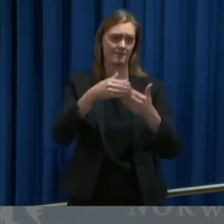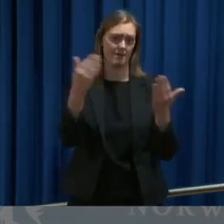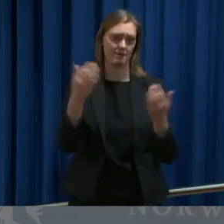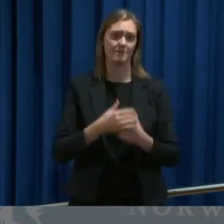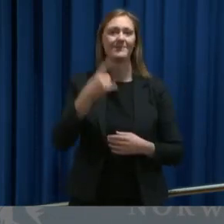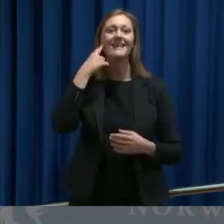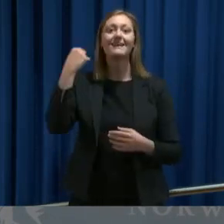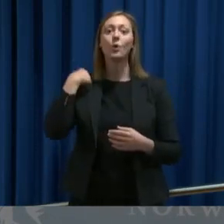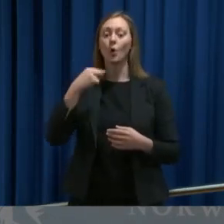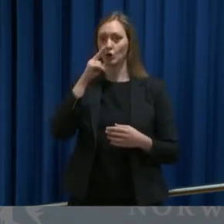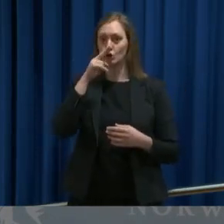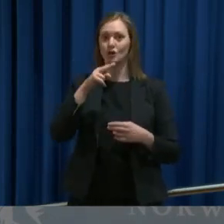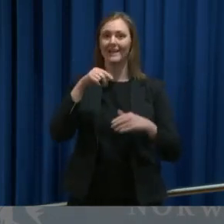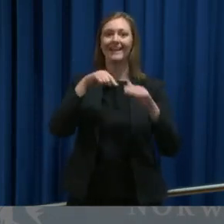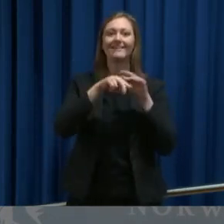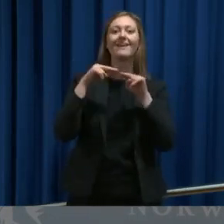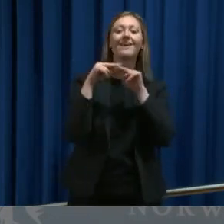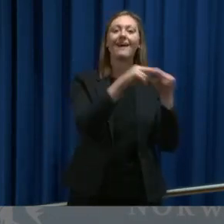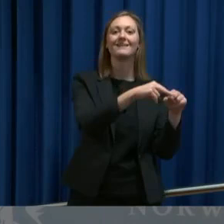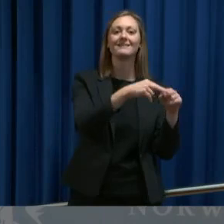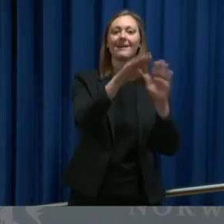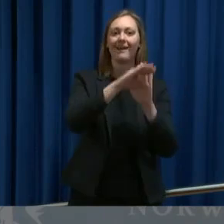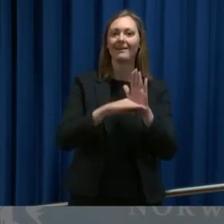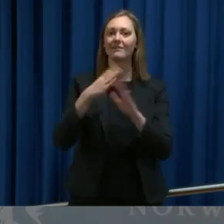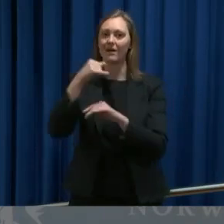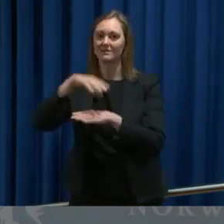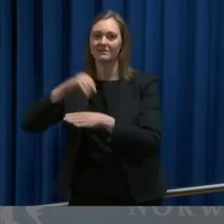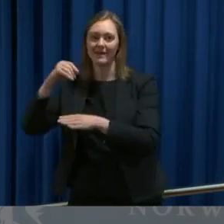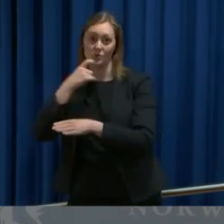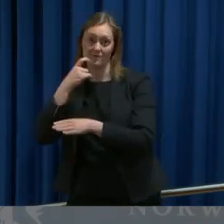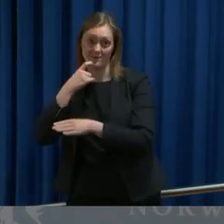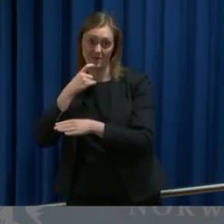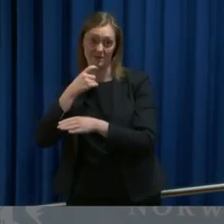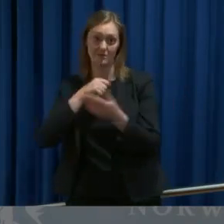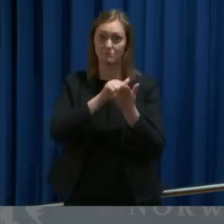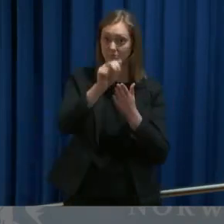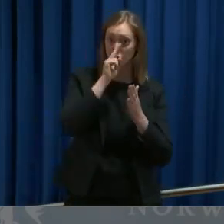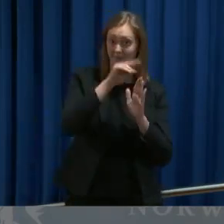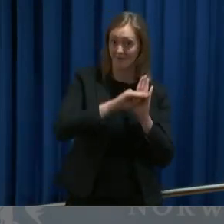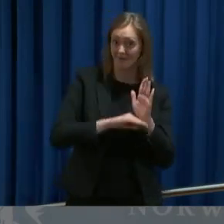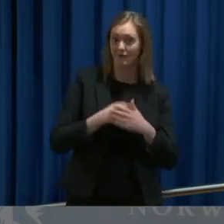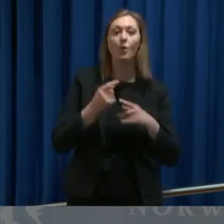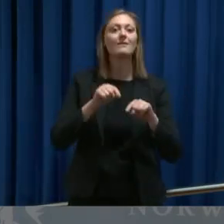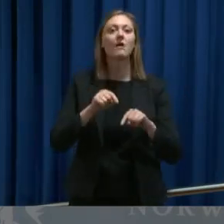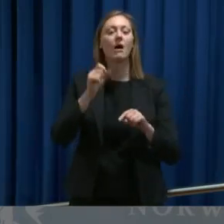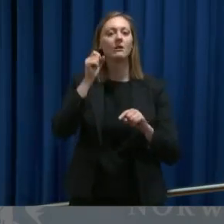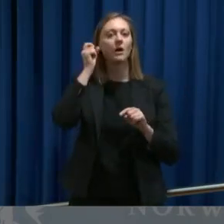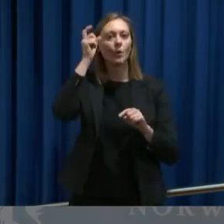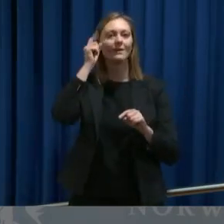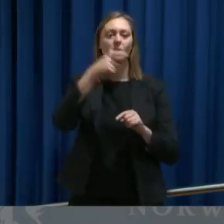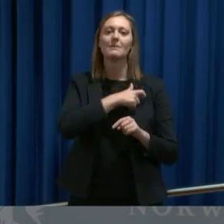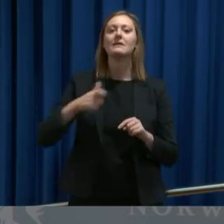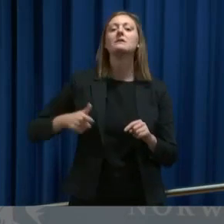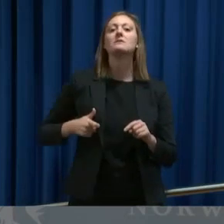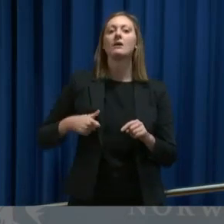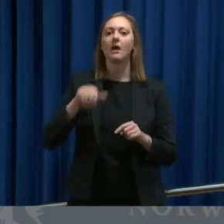går trådte de nye innreisereglene fra Sverige og Finland i kraft. Og i dag har kulturminister Abid Raja